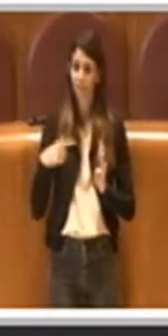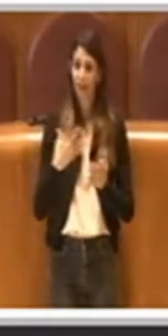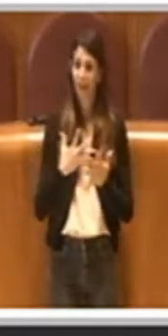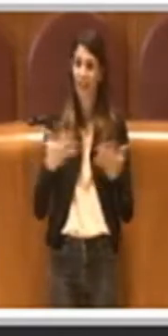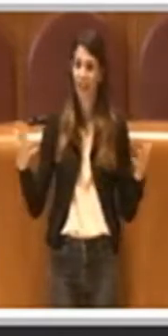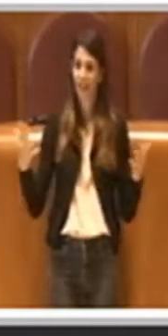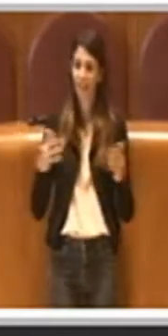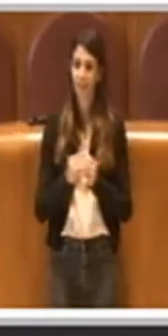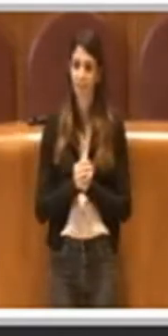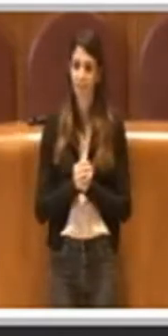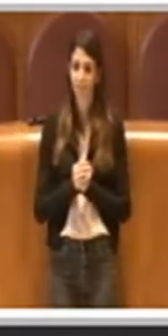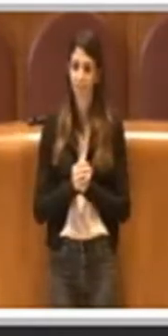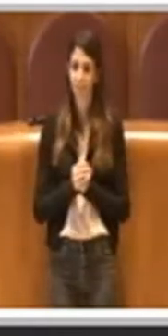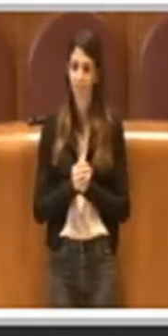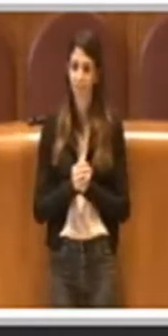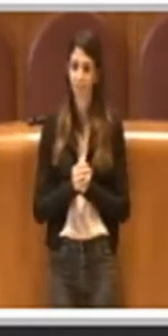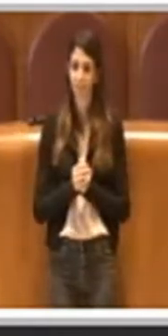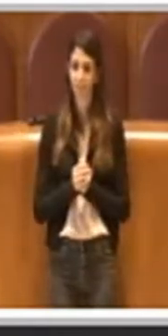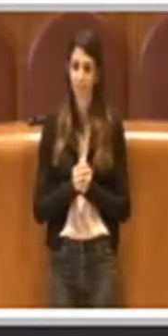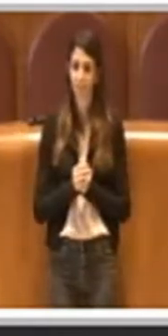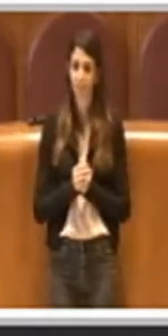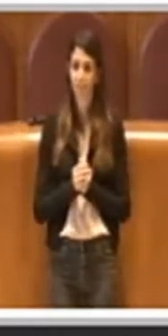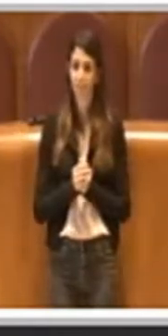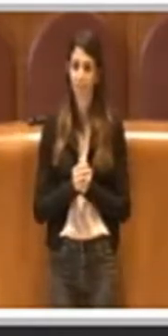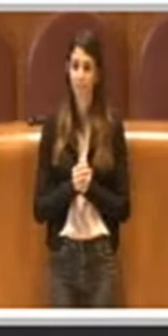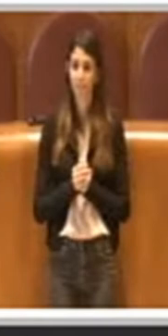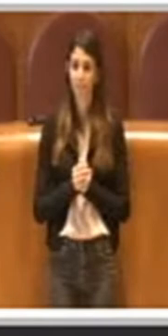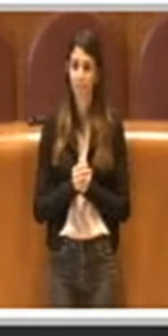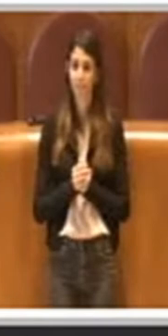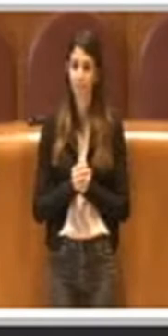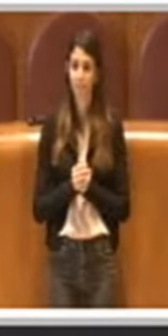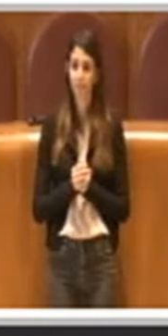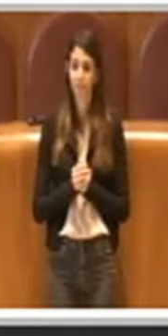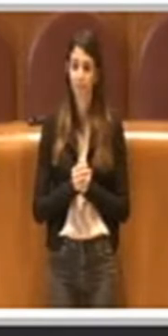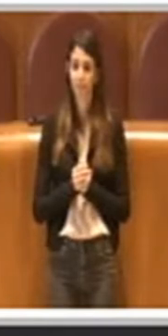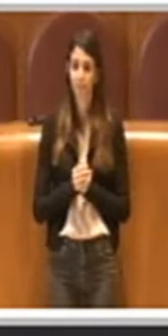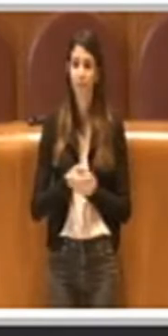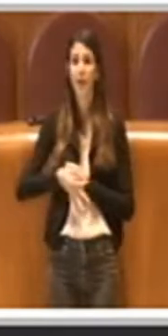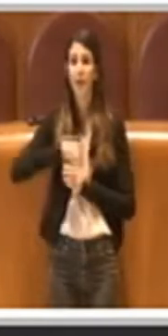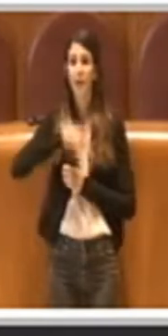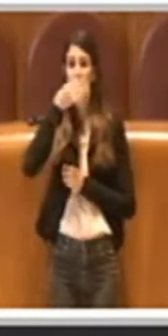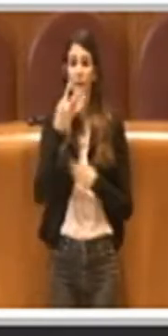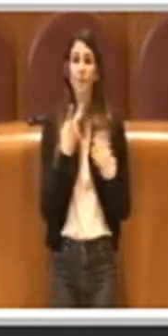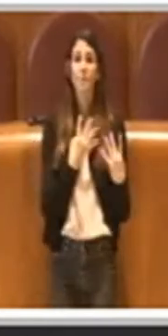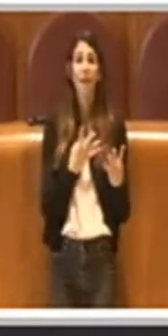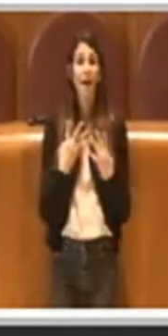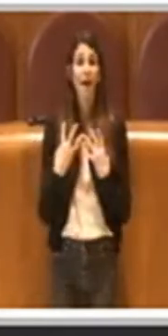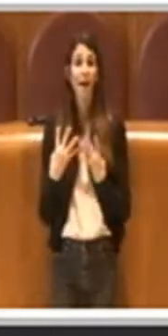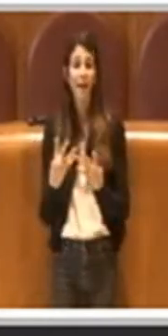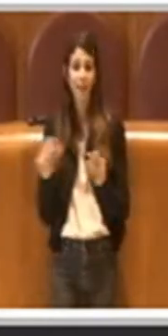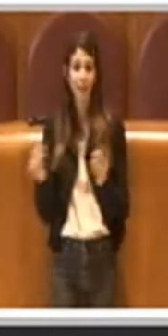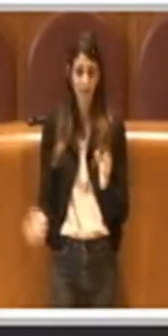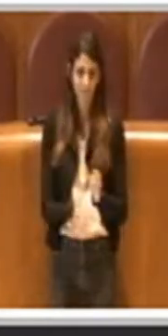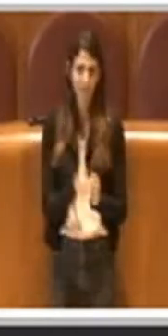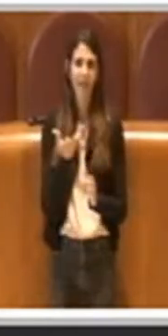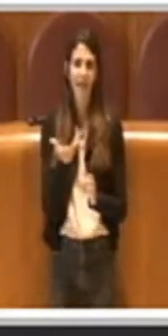di Roma che vedrà coinvolta la realizzazione di parchi e di